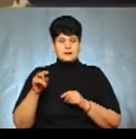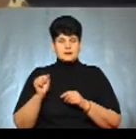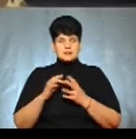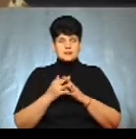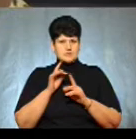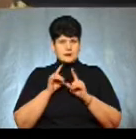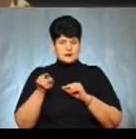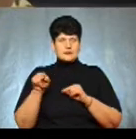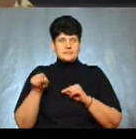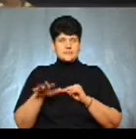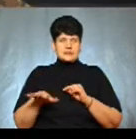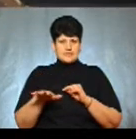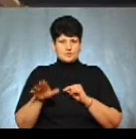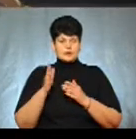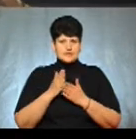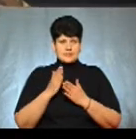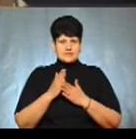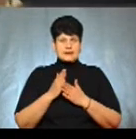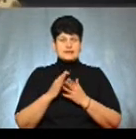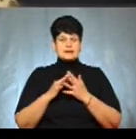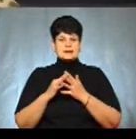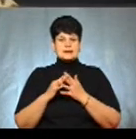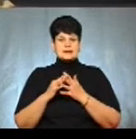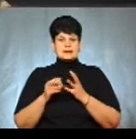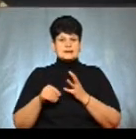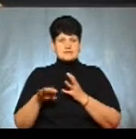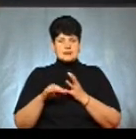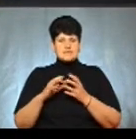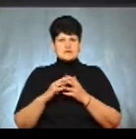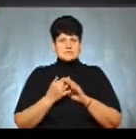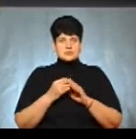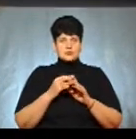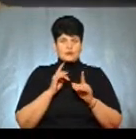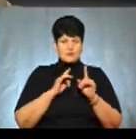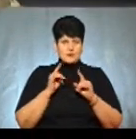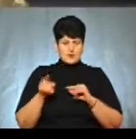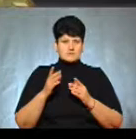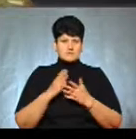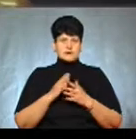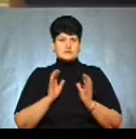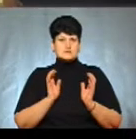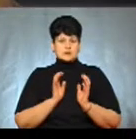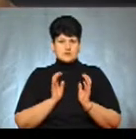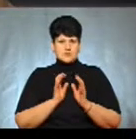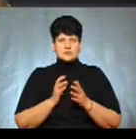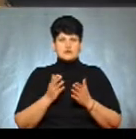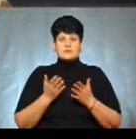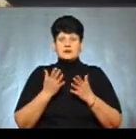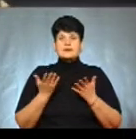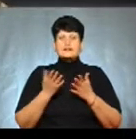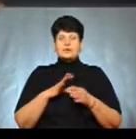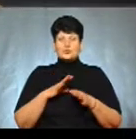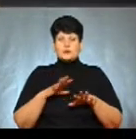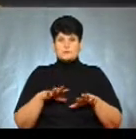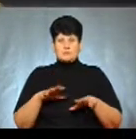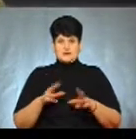Там, до речі, на тій території є як землі сільської ради, так і, в тому числі, орнітологічний заказник. Встановить, де було запалювання,